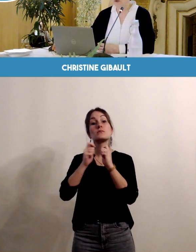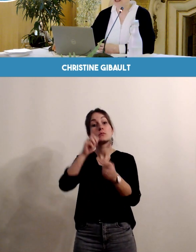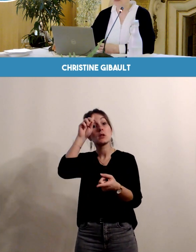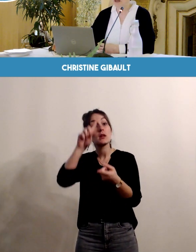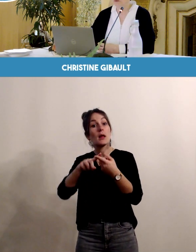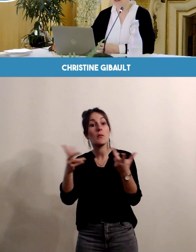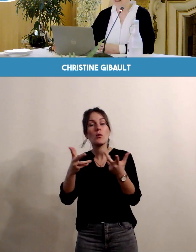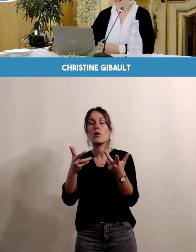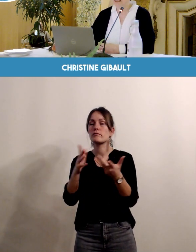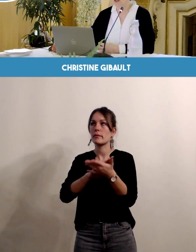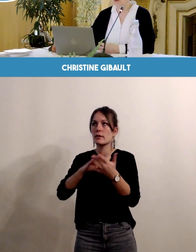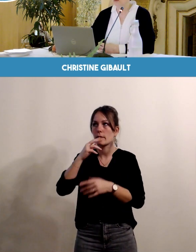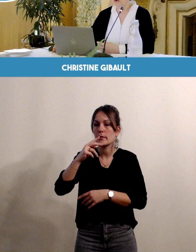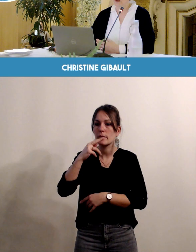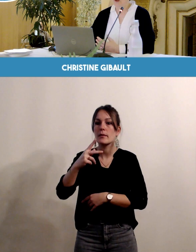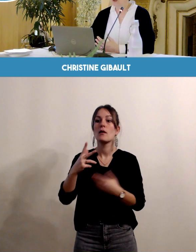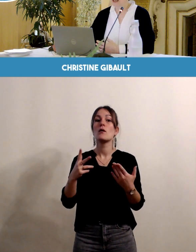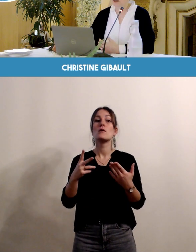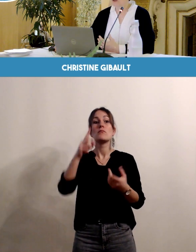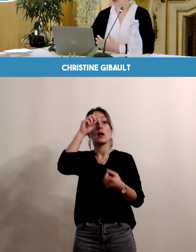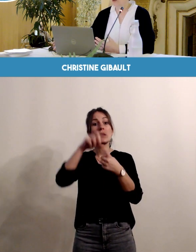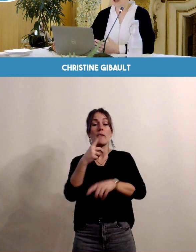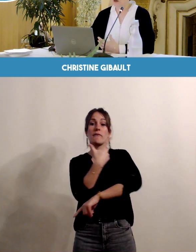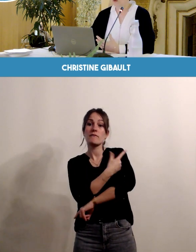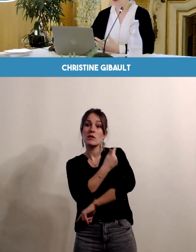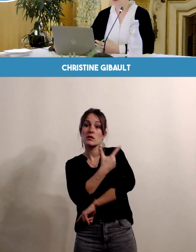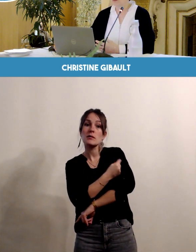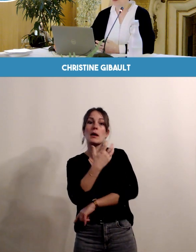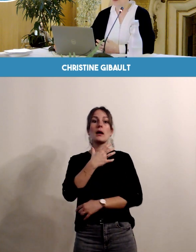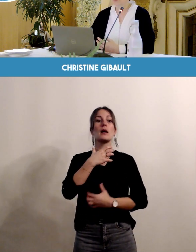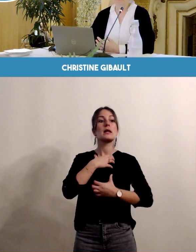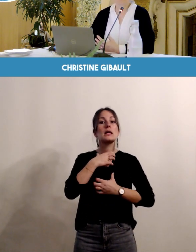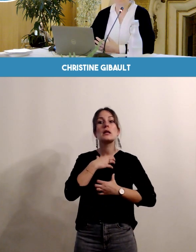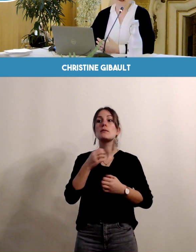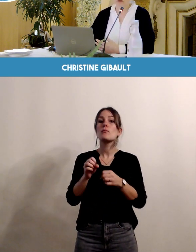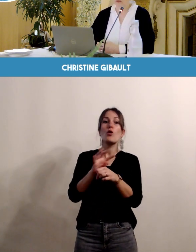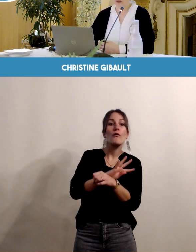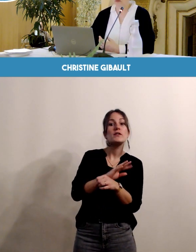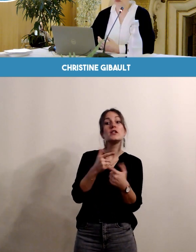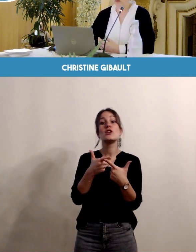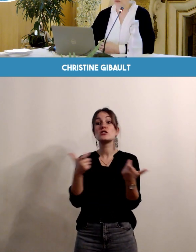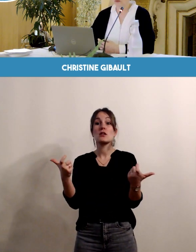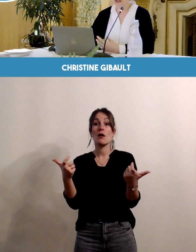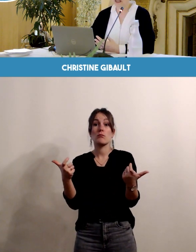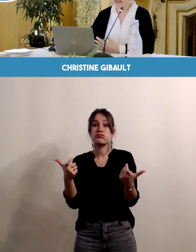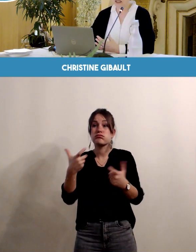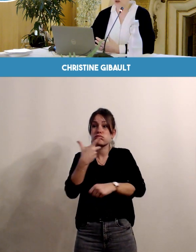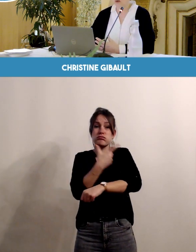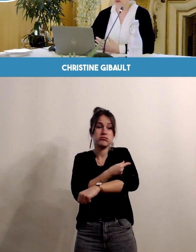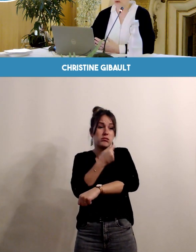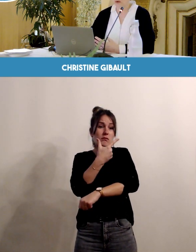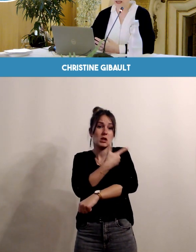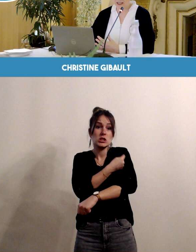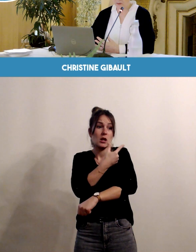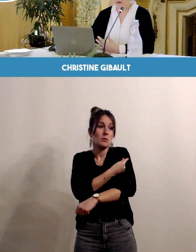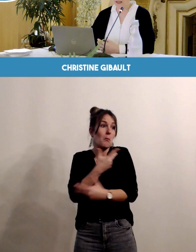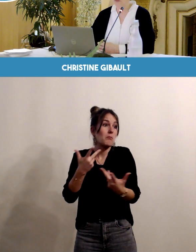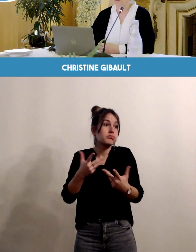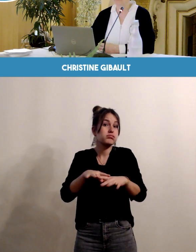vaccinations, la grippe saisonnière, le Covid, mais pas que, toutes les vaccinations